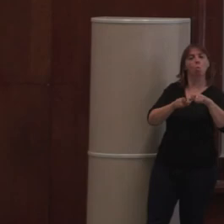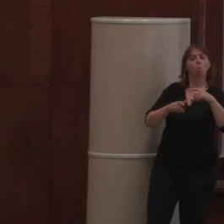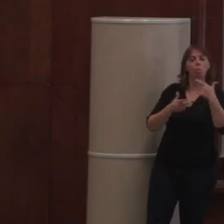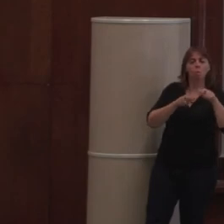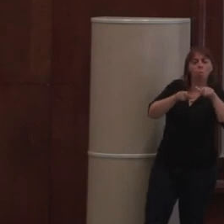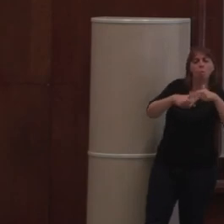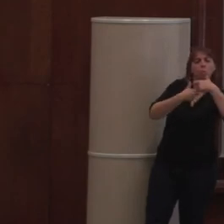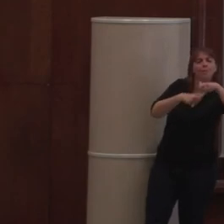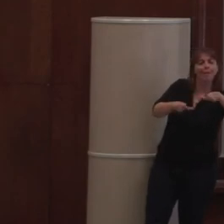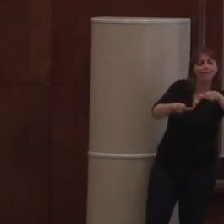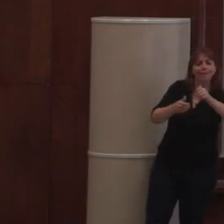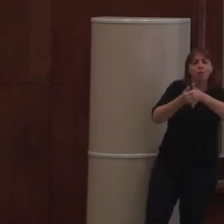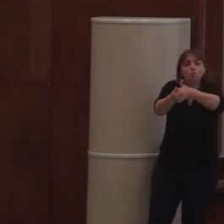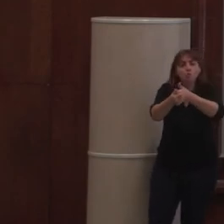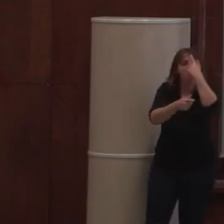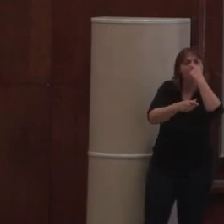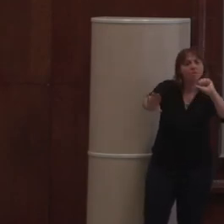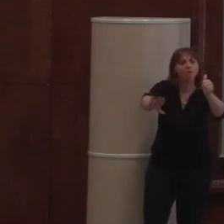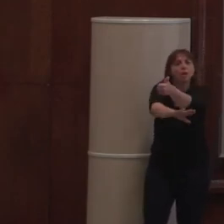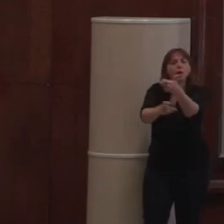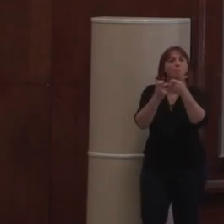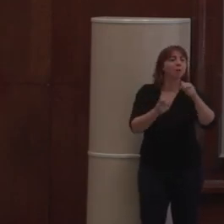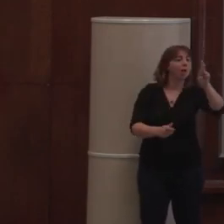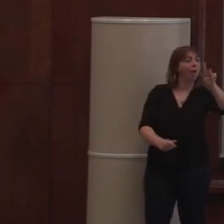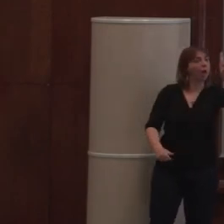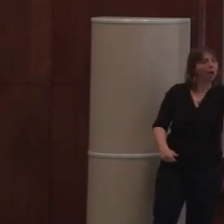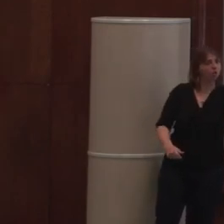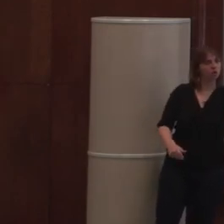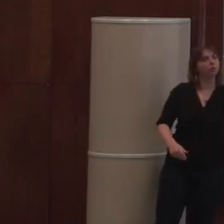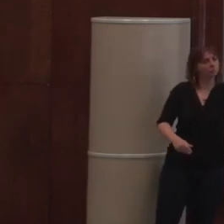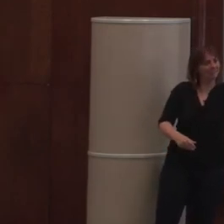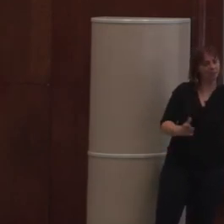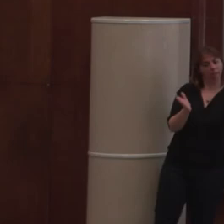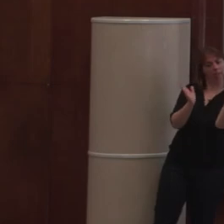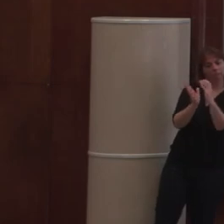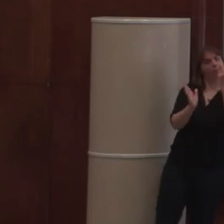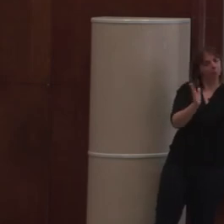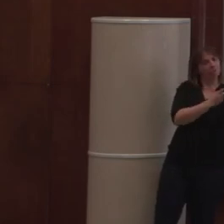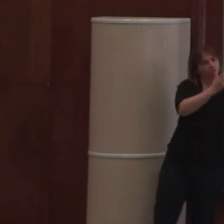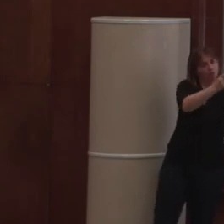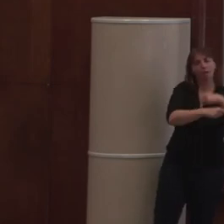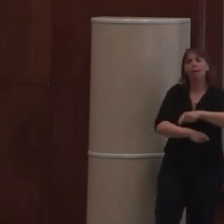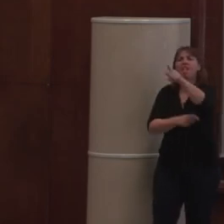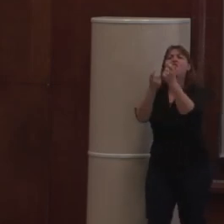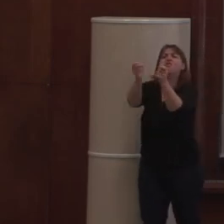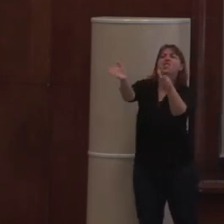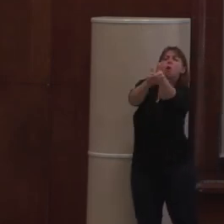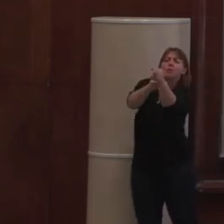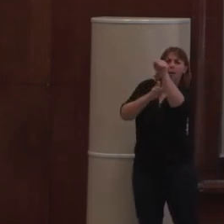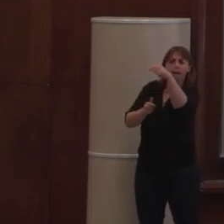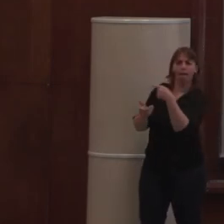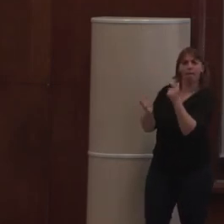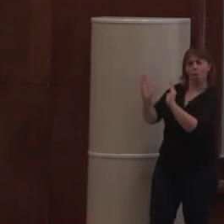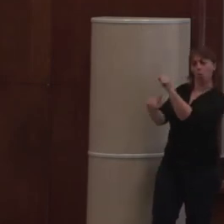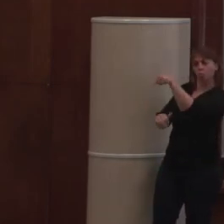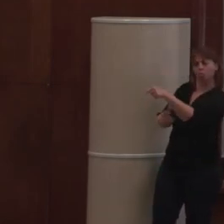branche RH, elle est gérée par les gens des RH et toute la branche finance est gérée par les gens des finances. Voilà. Cette capacité à granulairement aller dire tout ça, c'est réservé à un ou pas ou